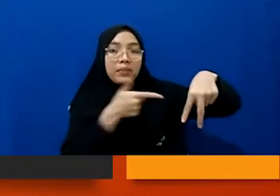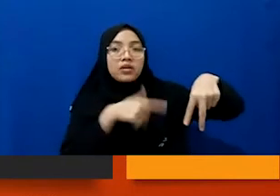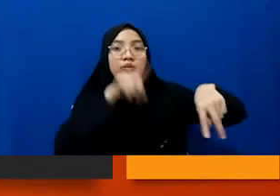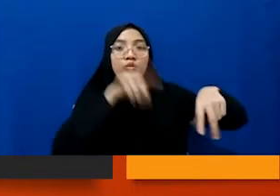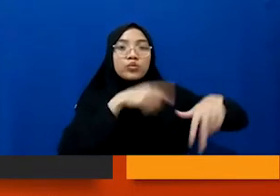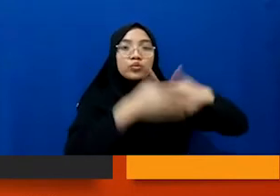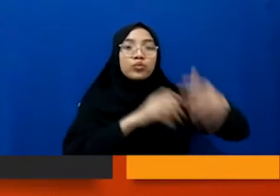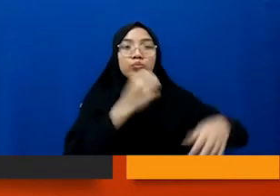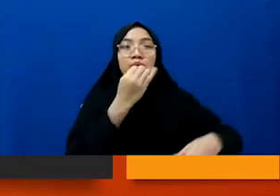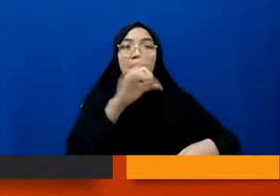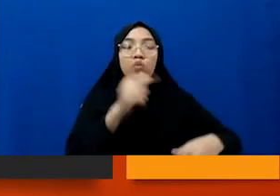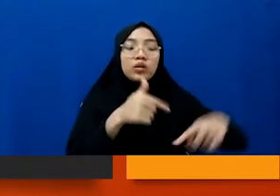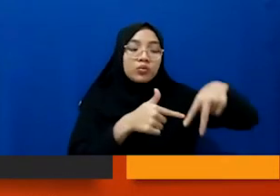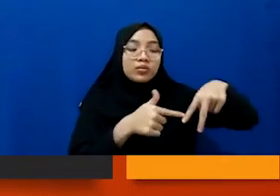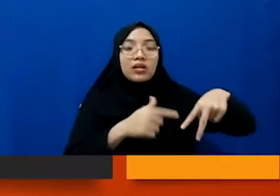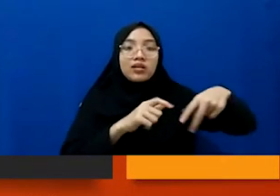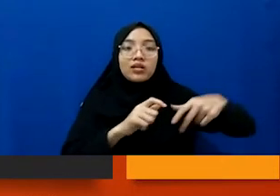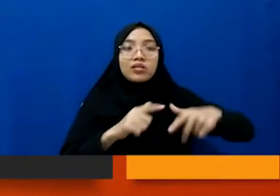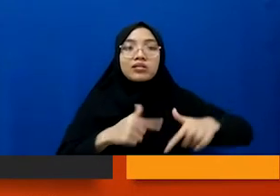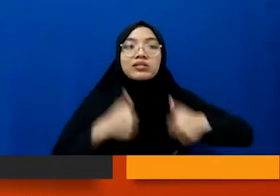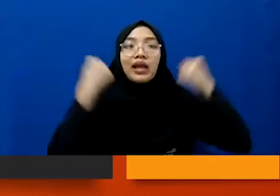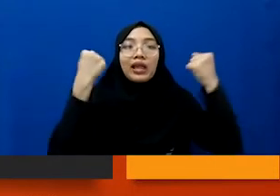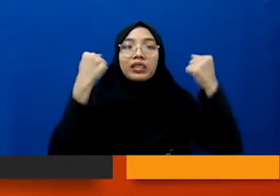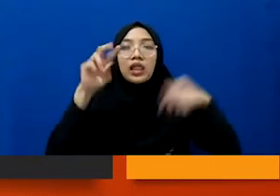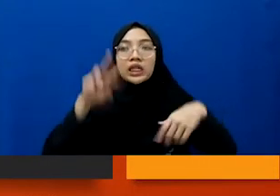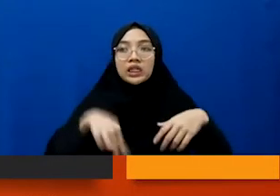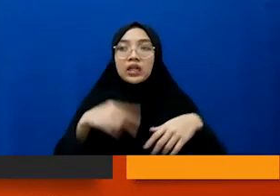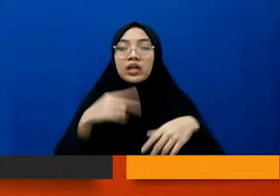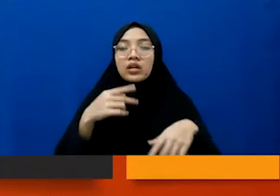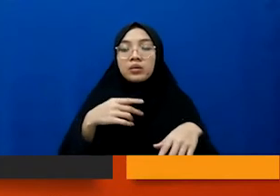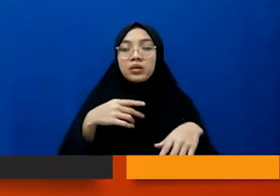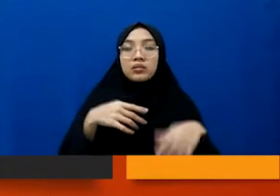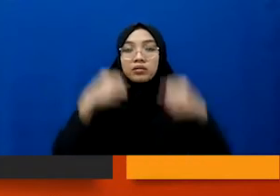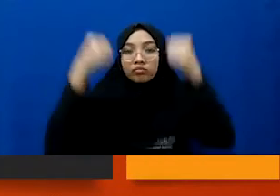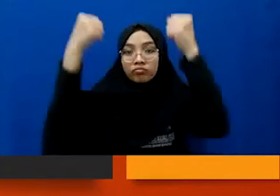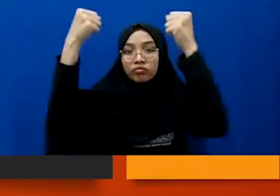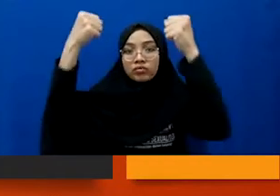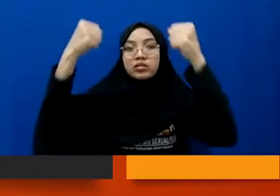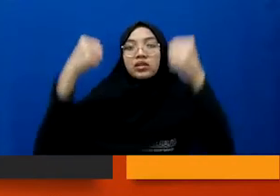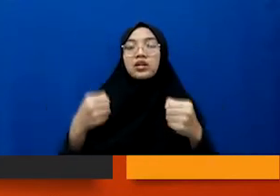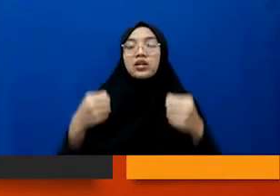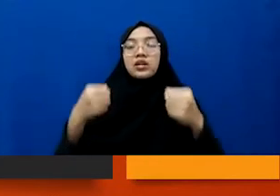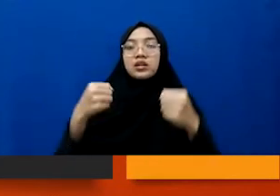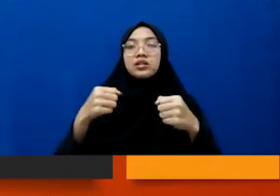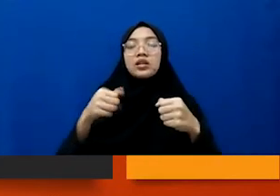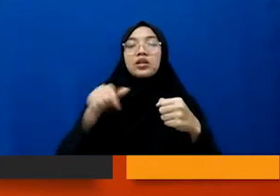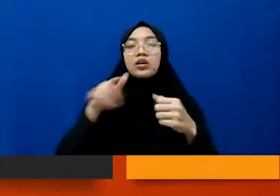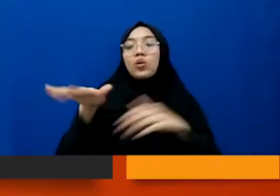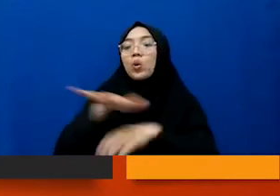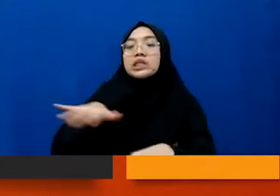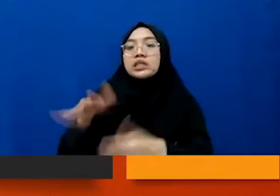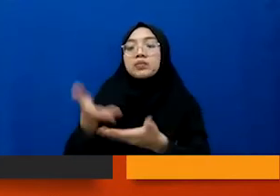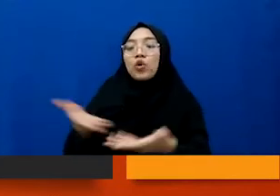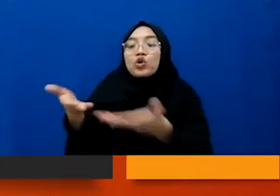berbulan-bulan untuk menyembuhkan gitu kan nah ketika berada di tahanan atau berada di lapas ini gimana kondisinya nih